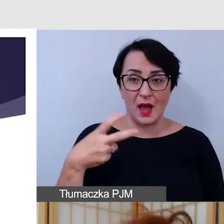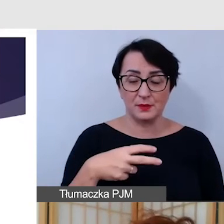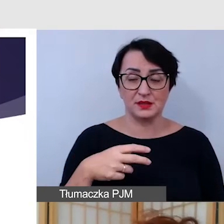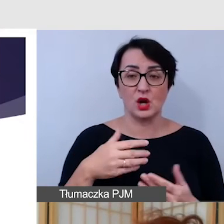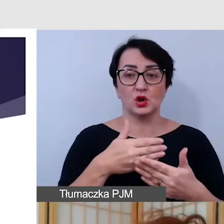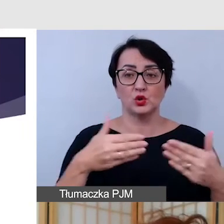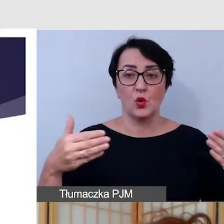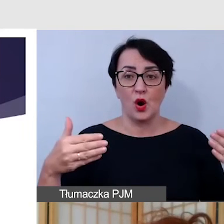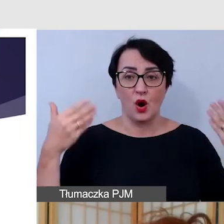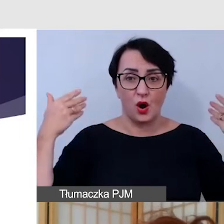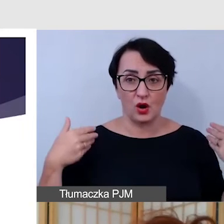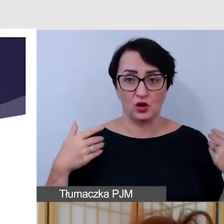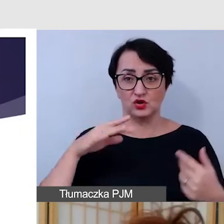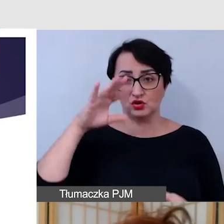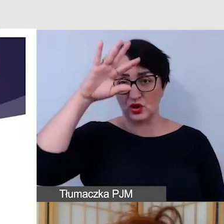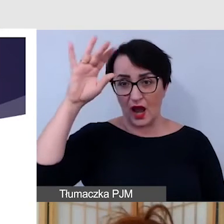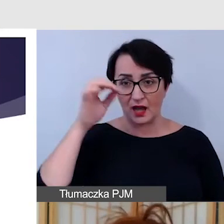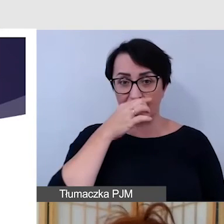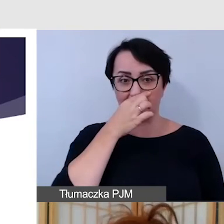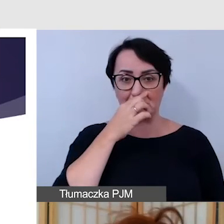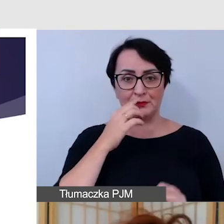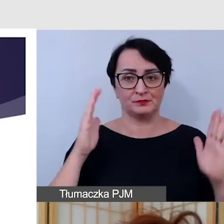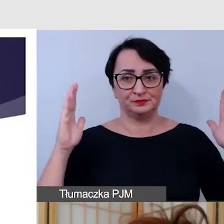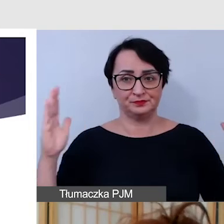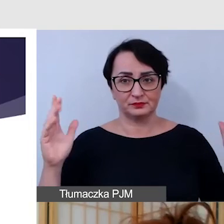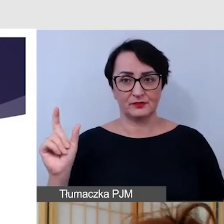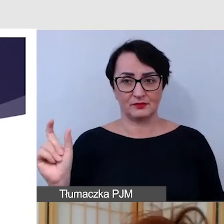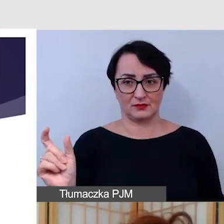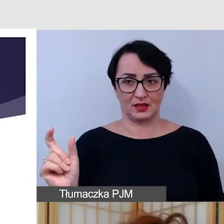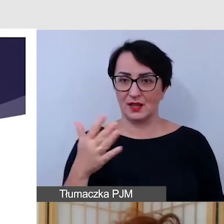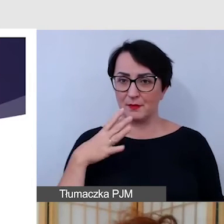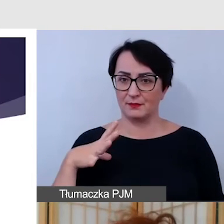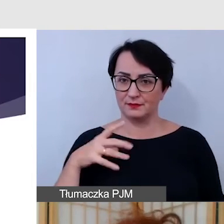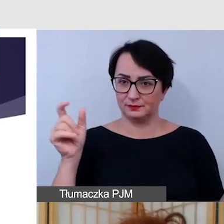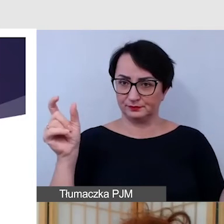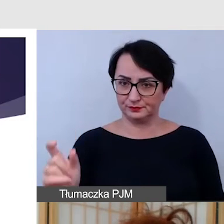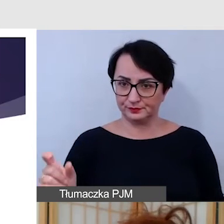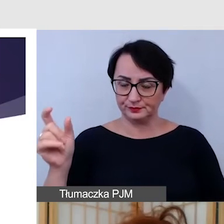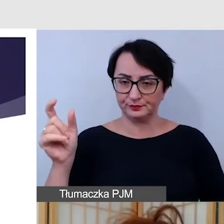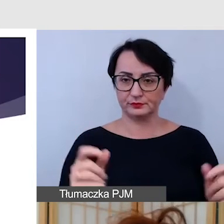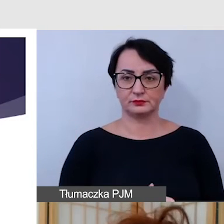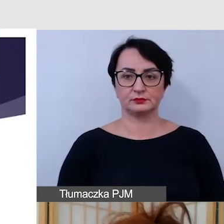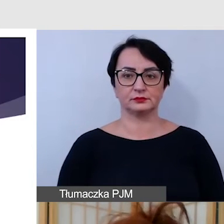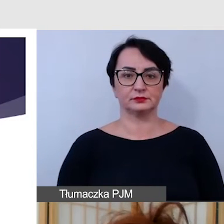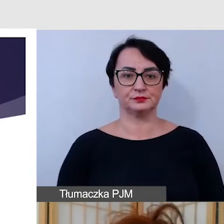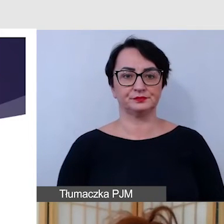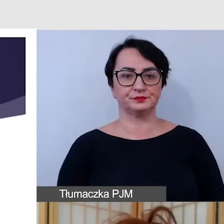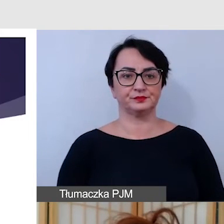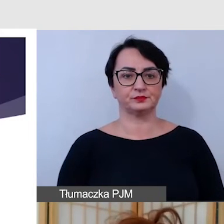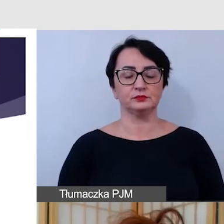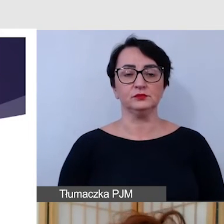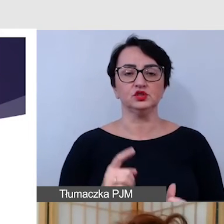szarym tle, do tego przygotowane od krawędzi do krawędzi, nie tak jak wspominała pani Monika Szczygielska przed chwilą, najczęściej